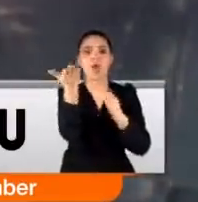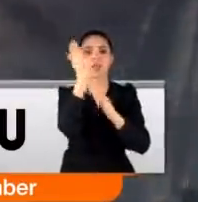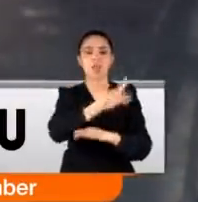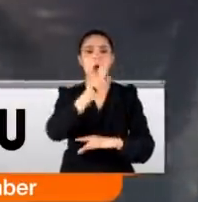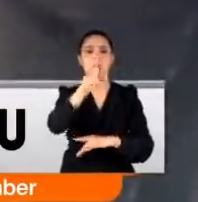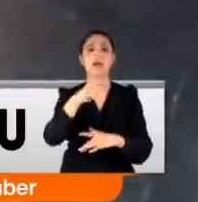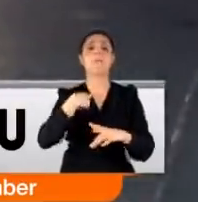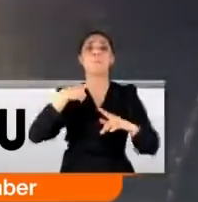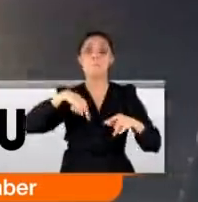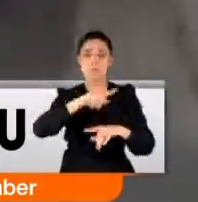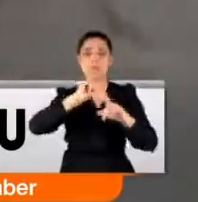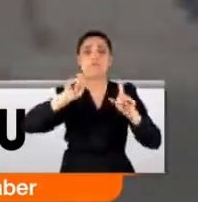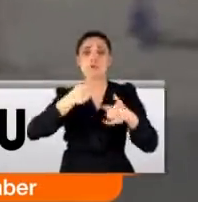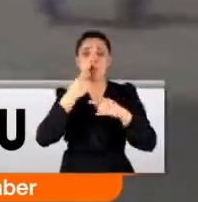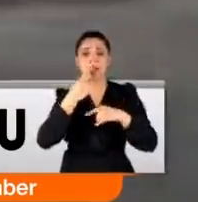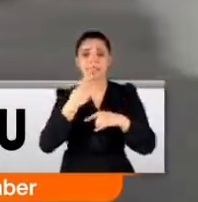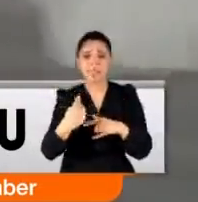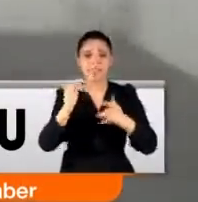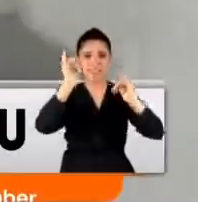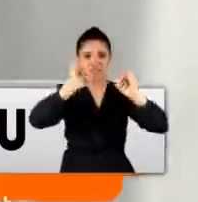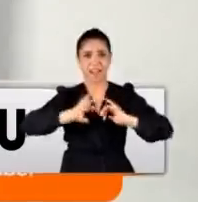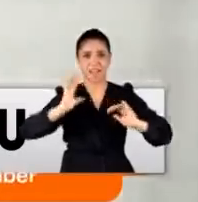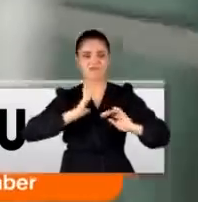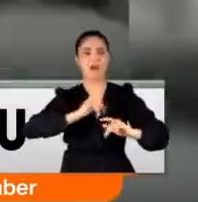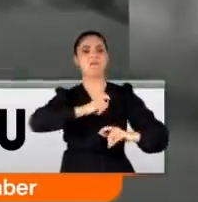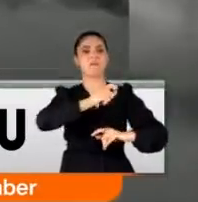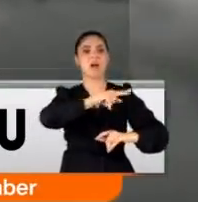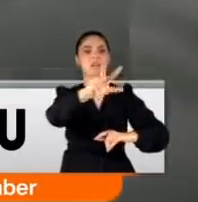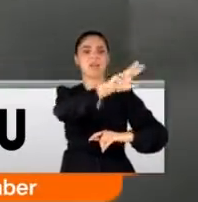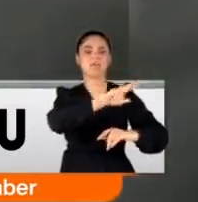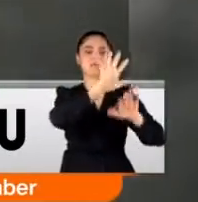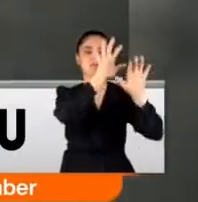artık bizi bulamazlar deyip rahatladıkları an yakayı ele verdi.